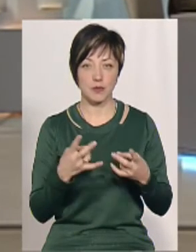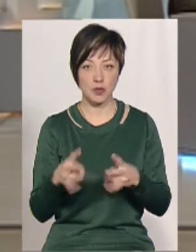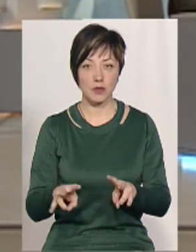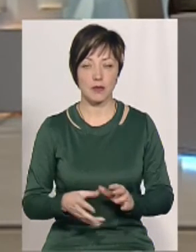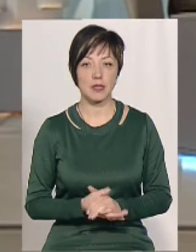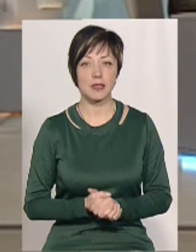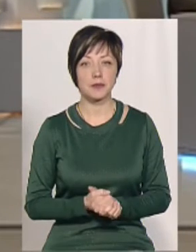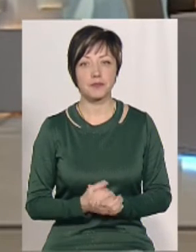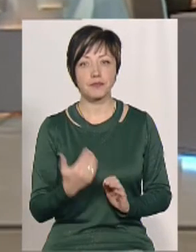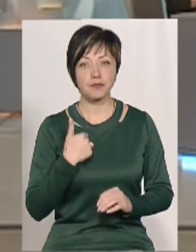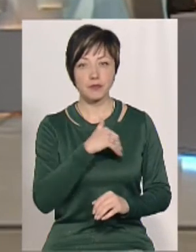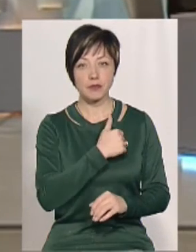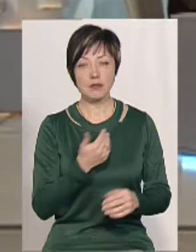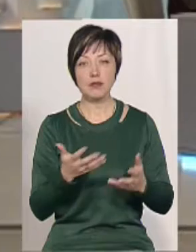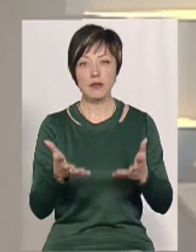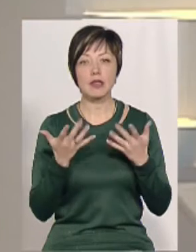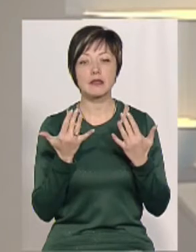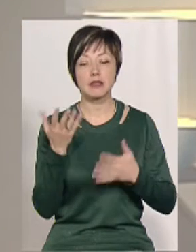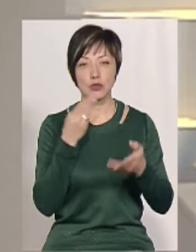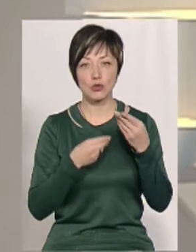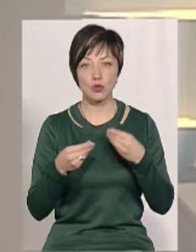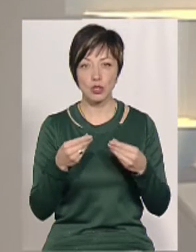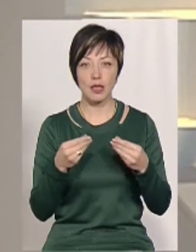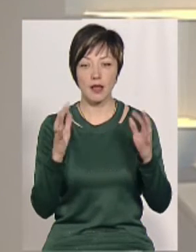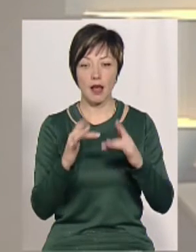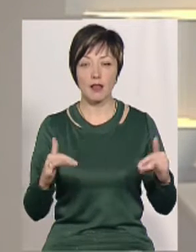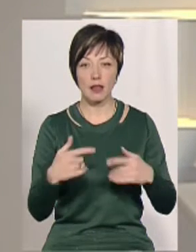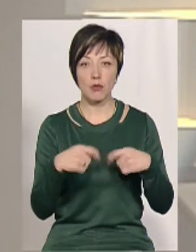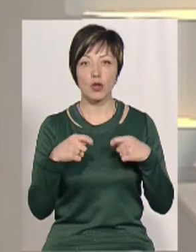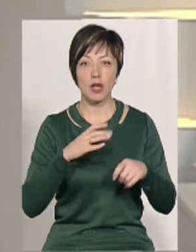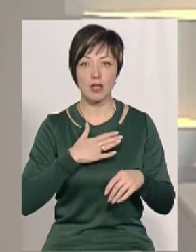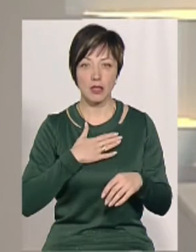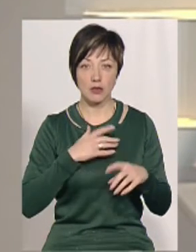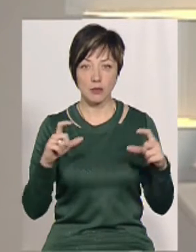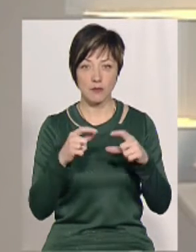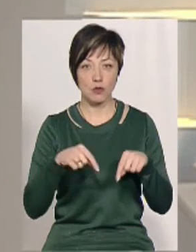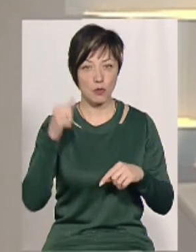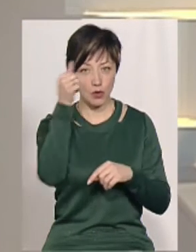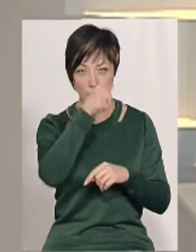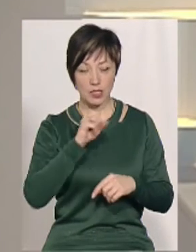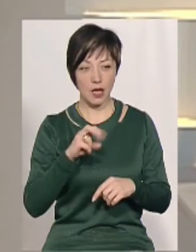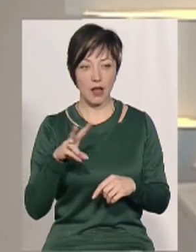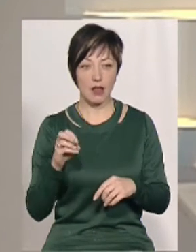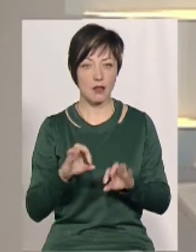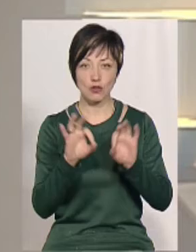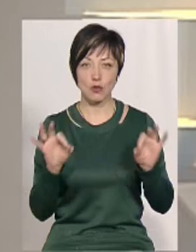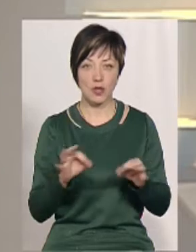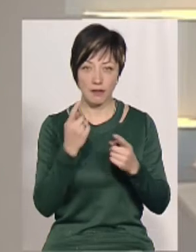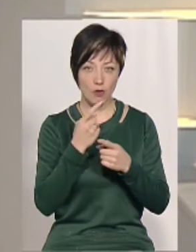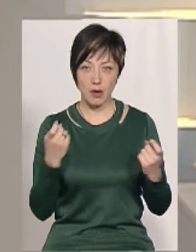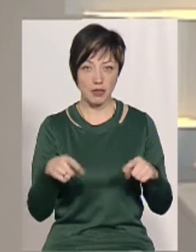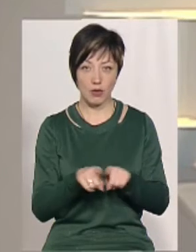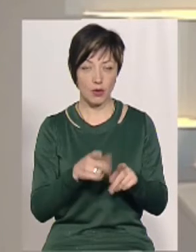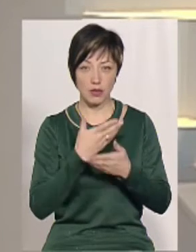От я хотіла з'ясувати, скільки штучних ялинок реалізували наші торгові мережі в цьому році, проте жодній такої